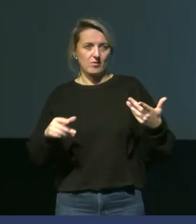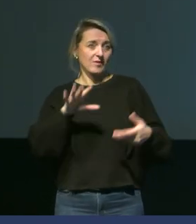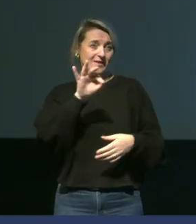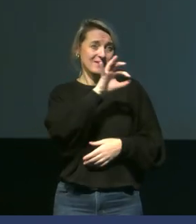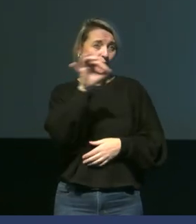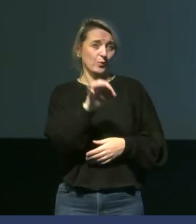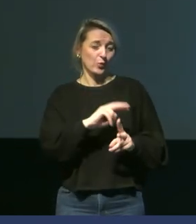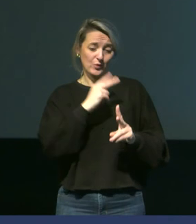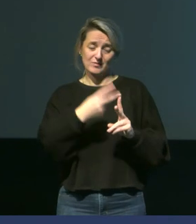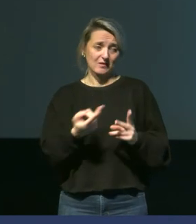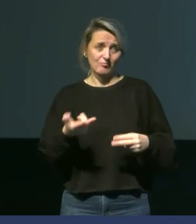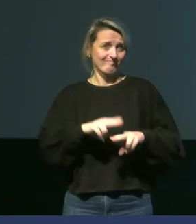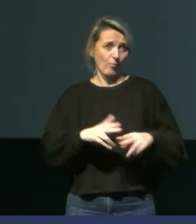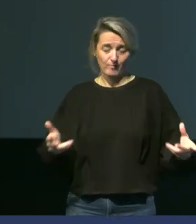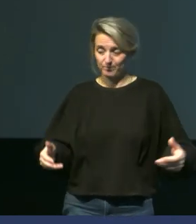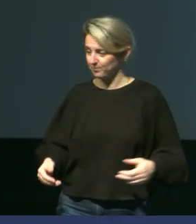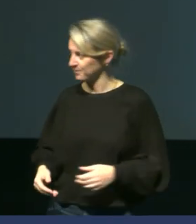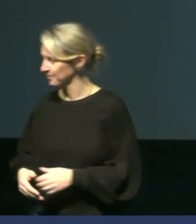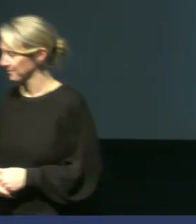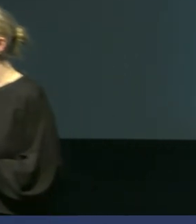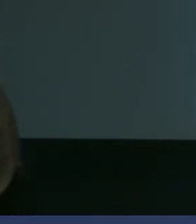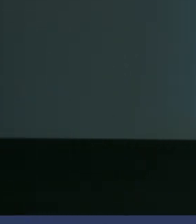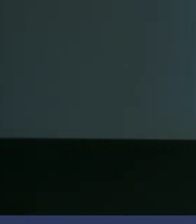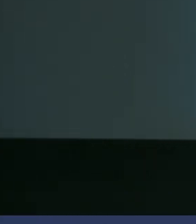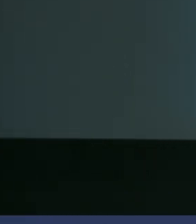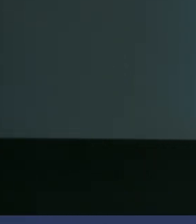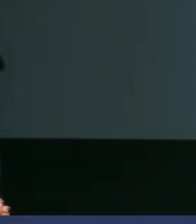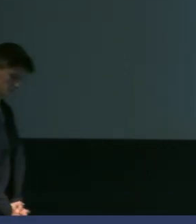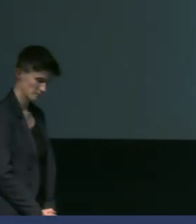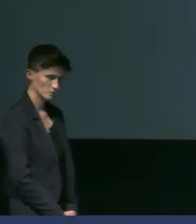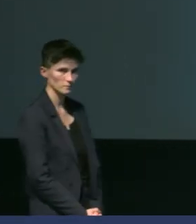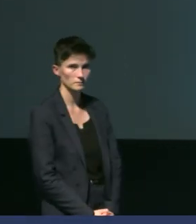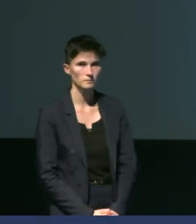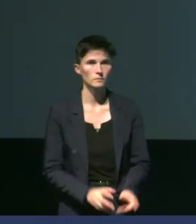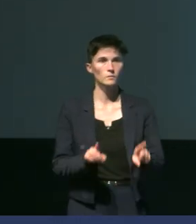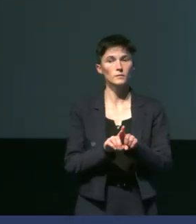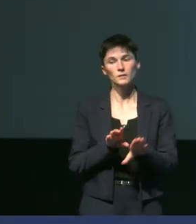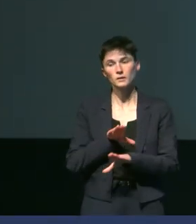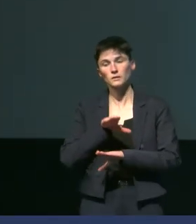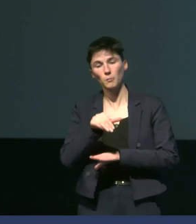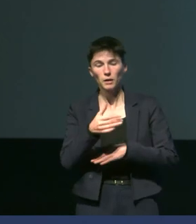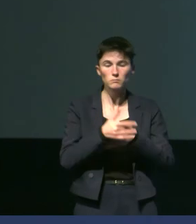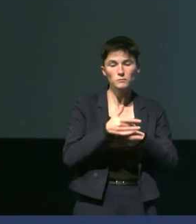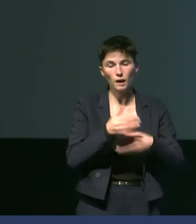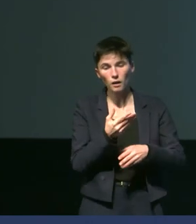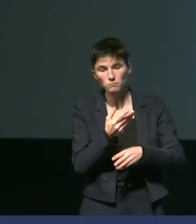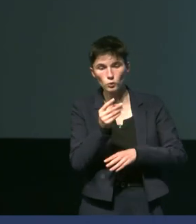% des oeufs à ce stade-là. Et puis, un stade un petit peu plus tardif au niveau des poussins. Parce que